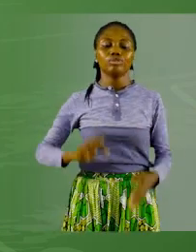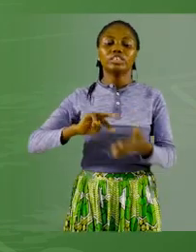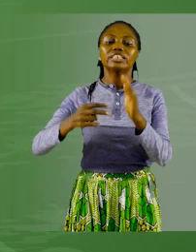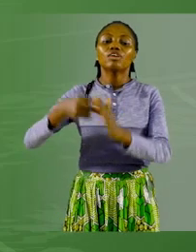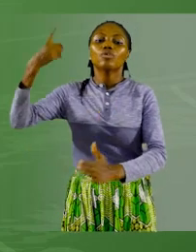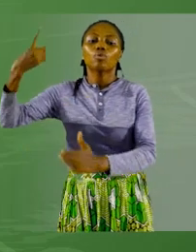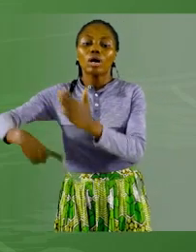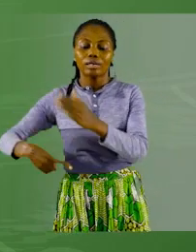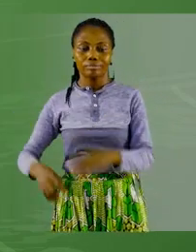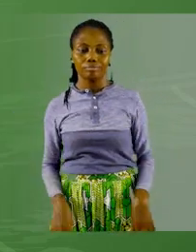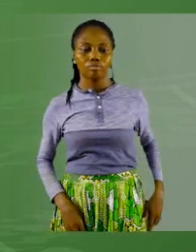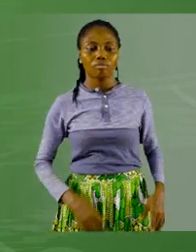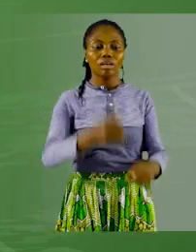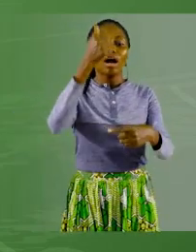couleur.